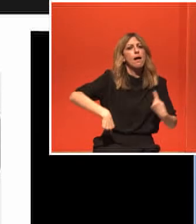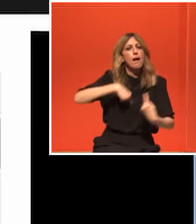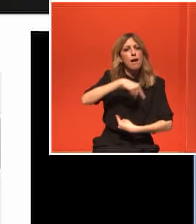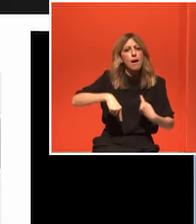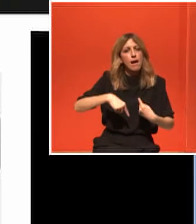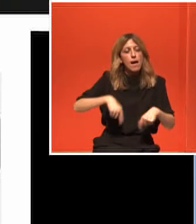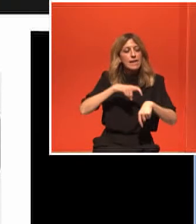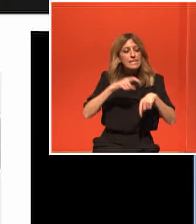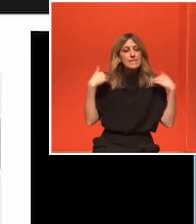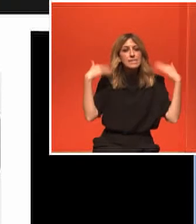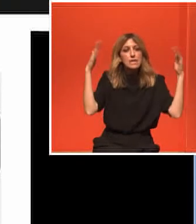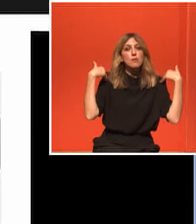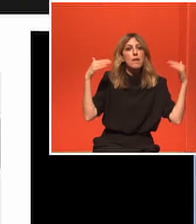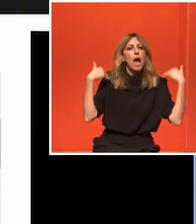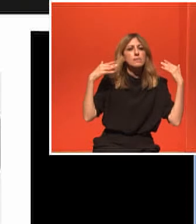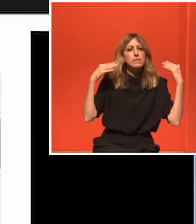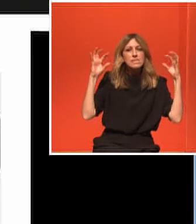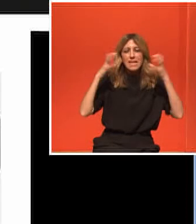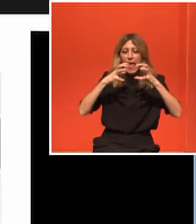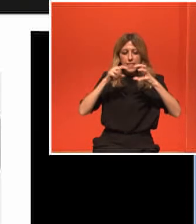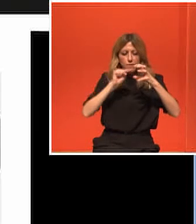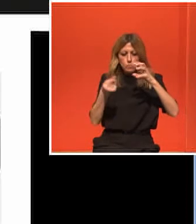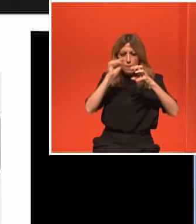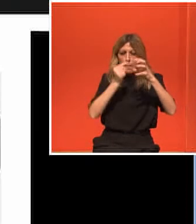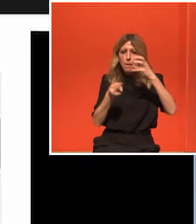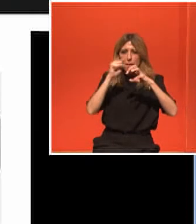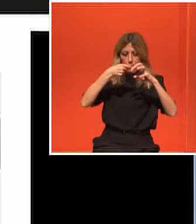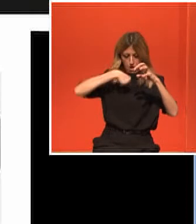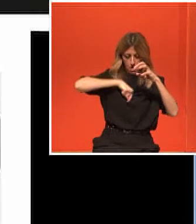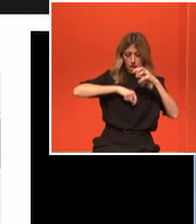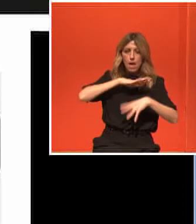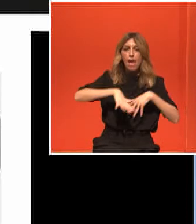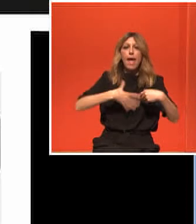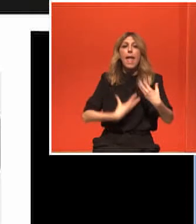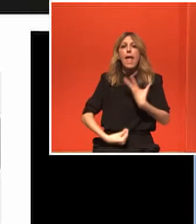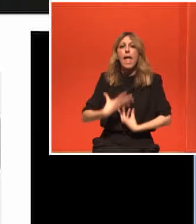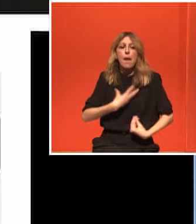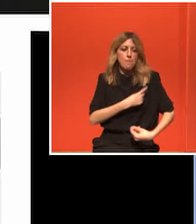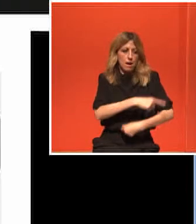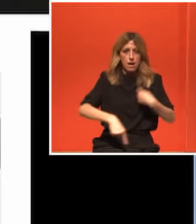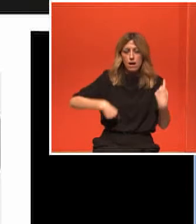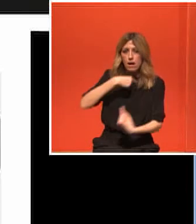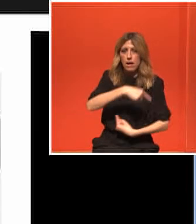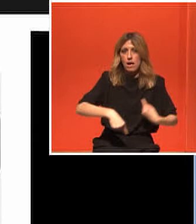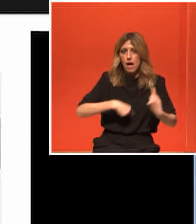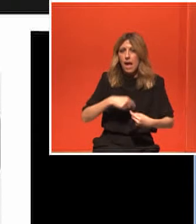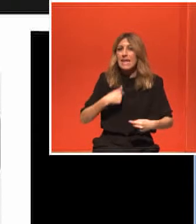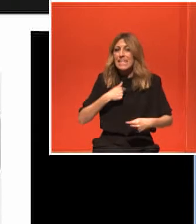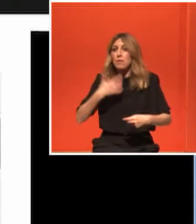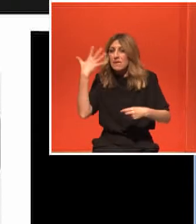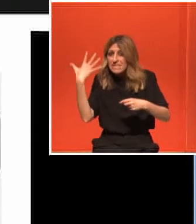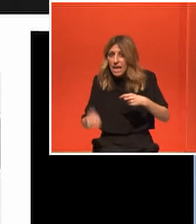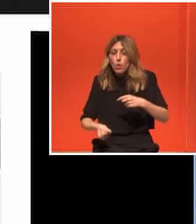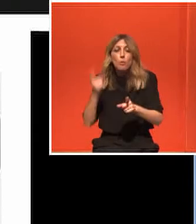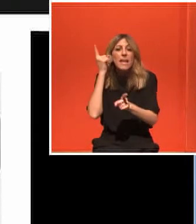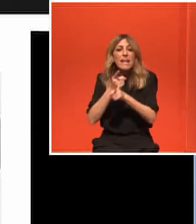για να έχεις το ευεργετικό αποτέλεσμα. Δηλαδή έχουμε πλέον δείκτες. Ξέρουμε μηχανισμούς. Αυτό είναι που